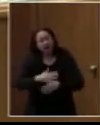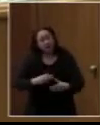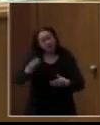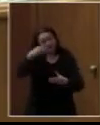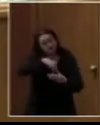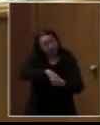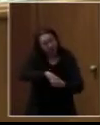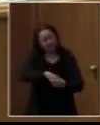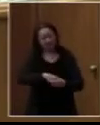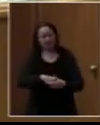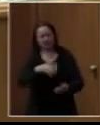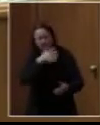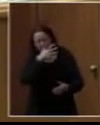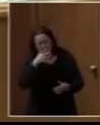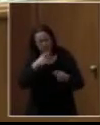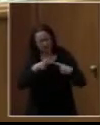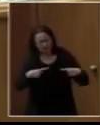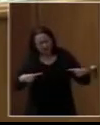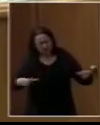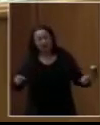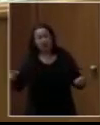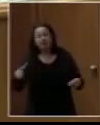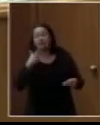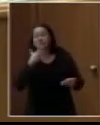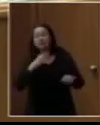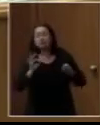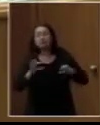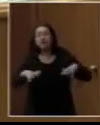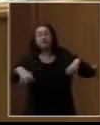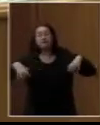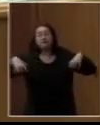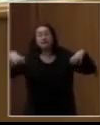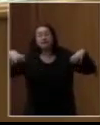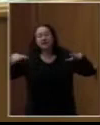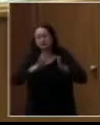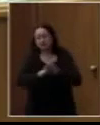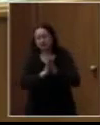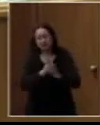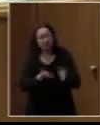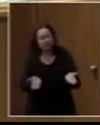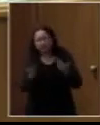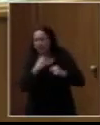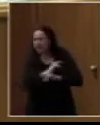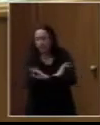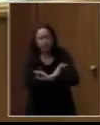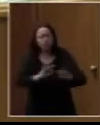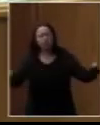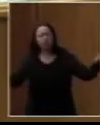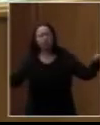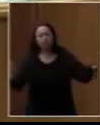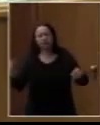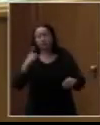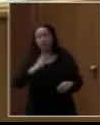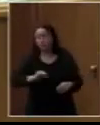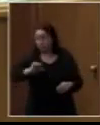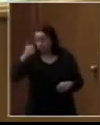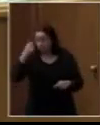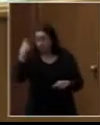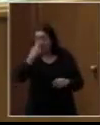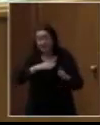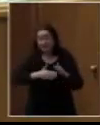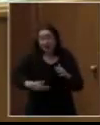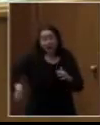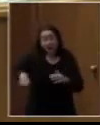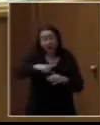πρώτο Εκπαιδόνω προσωπικό Για την κινητοποίηση και ένταξη Του κινητικά αναπήρους Στον δημές απεξάρτησης δημές απεξάρτησης Απόλυτα